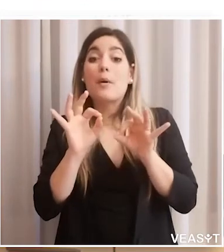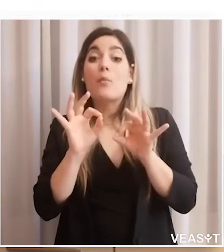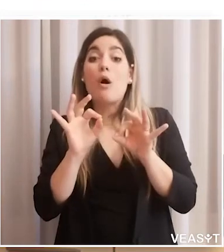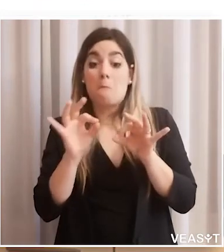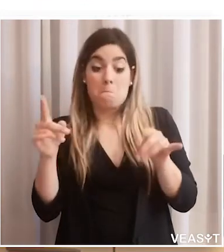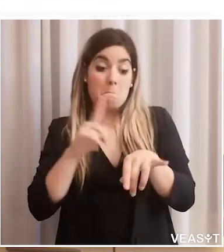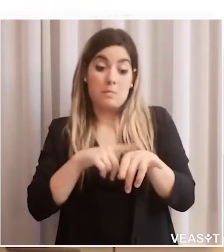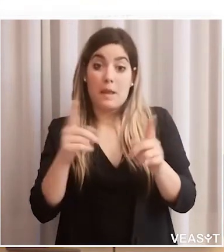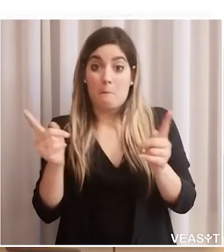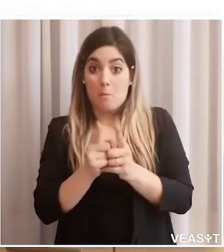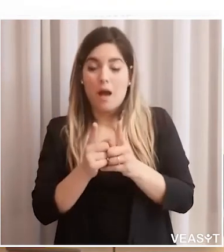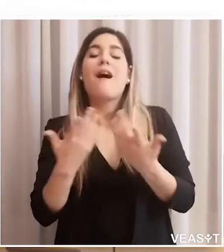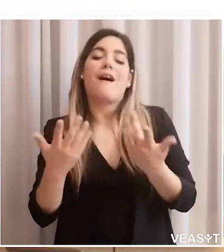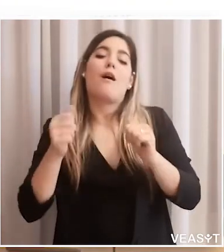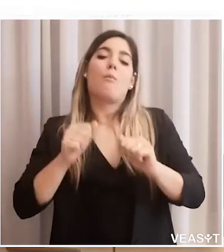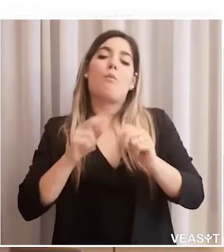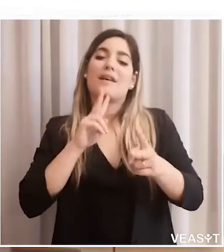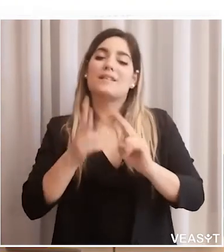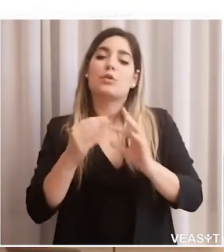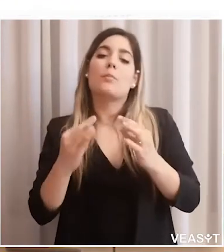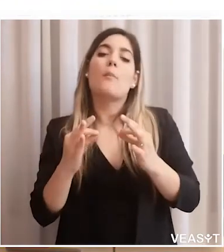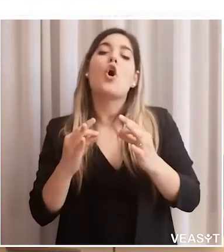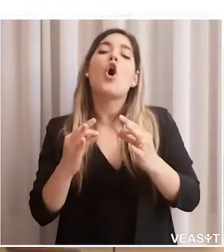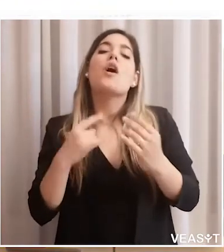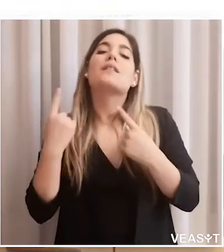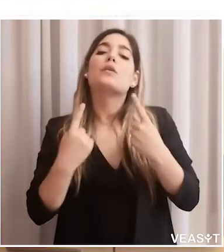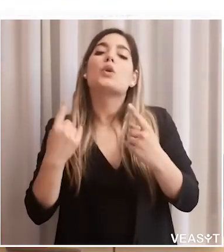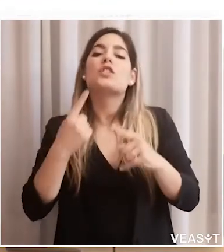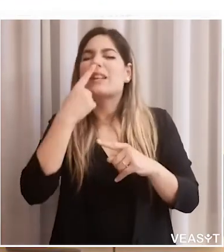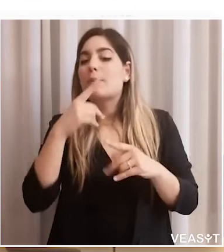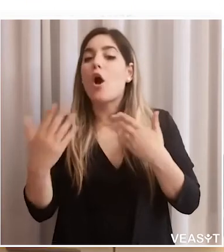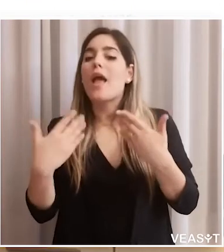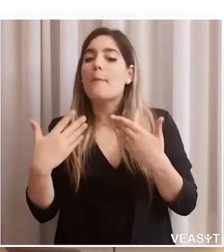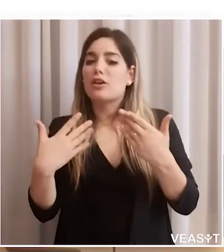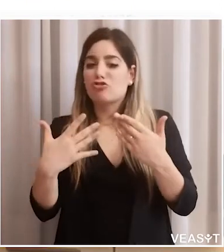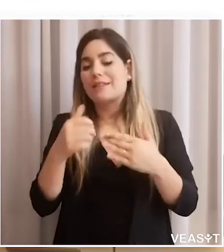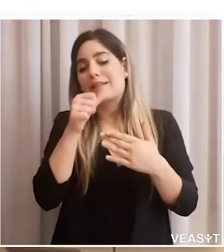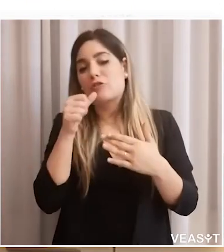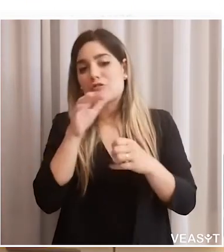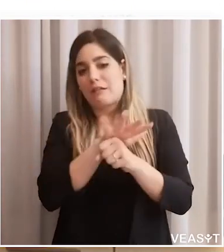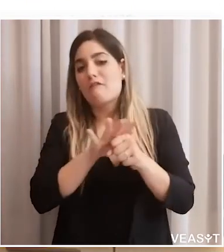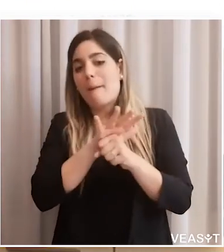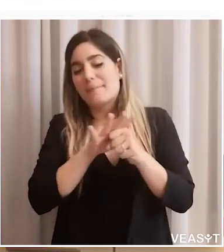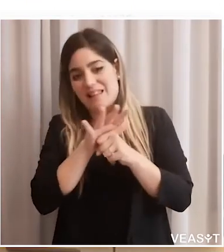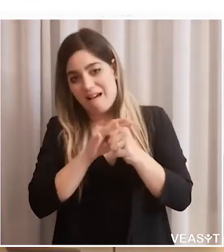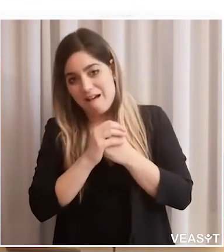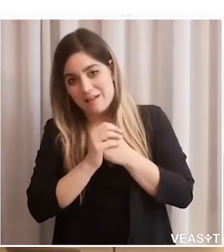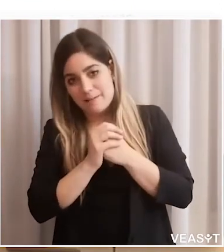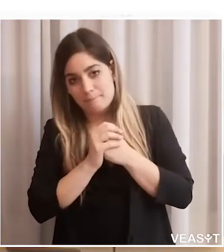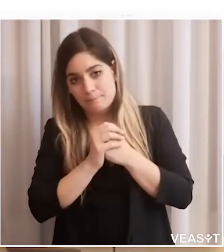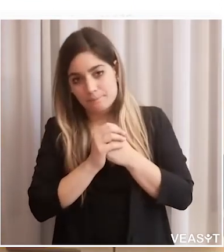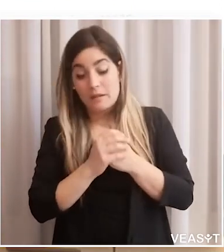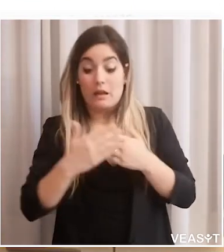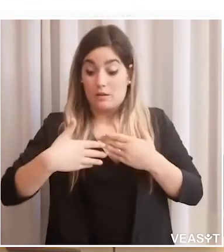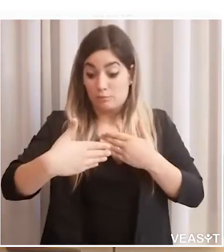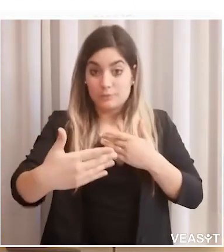residenziale. Sia attraverso le impegnative temporanee possiamo dare risposta anche a situazioni di emergenza